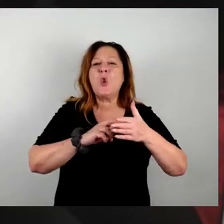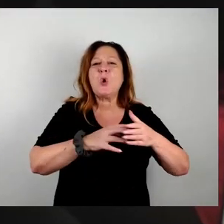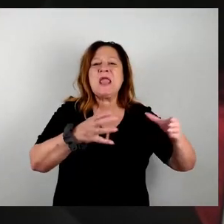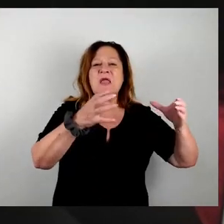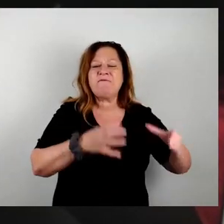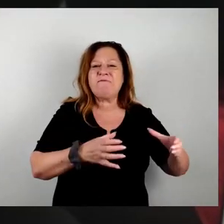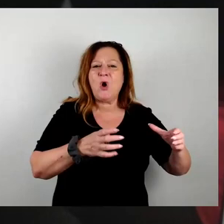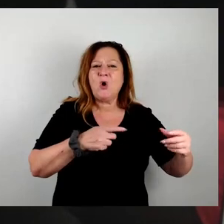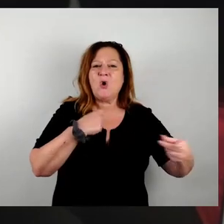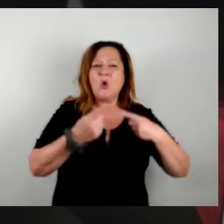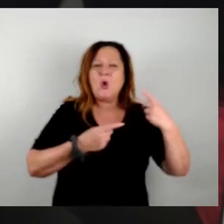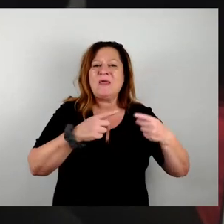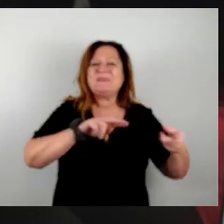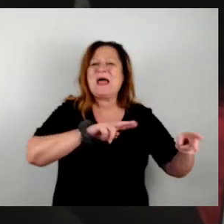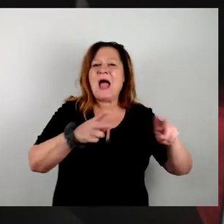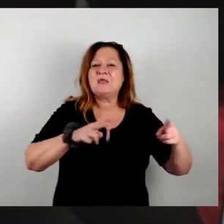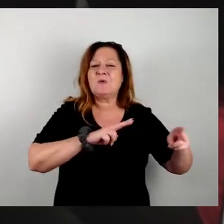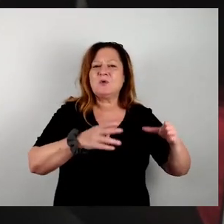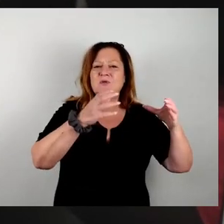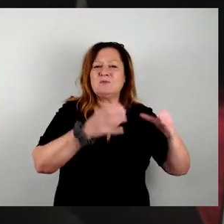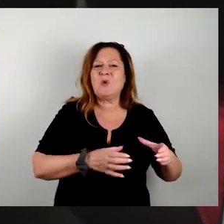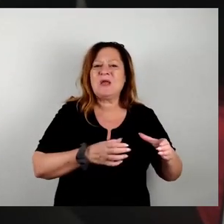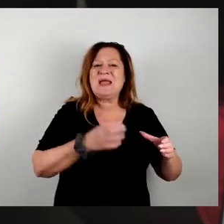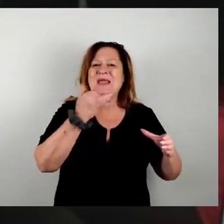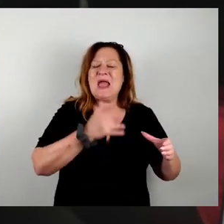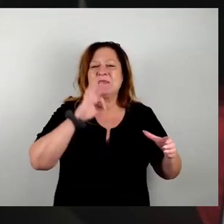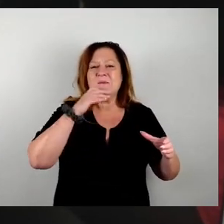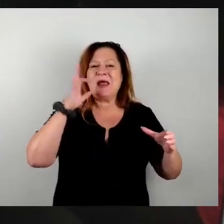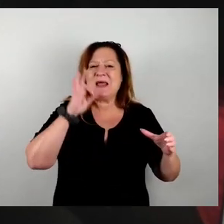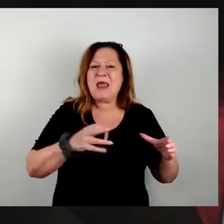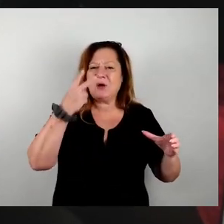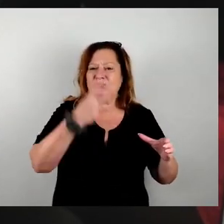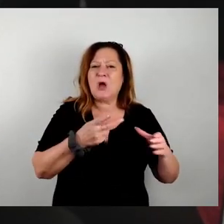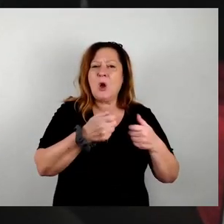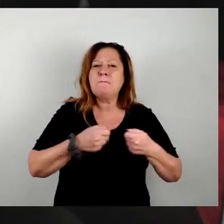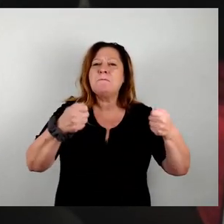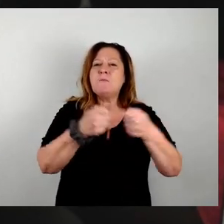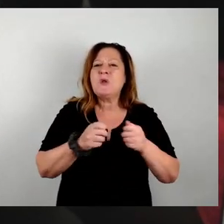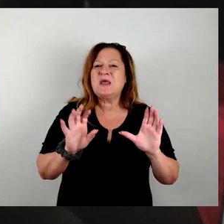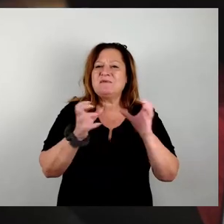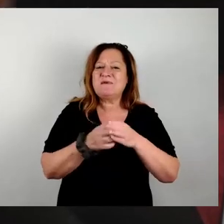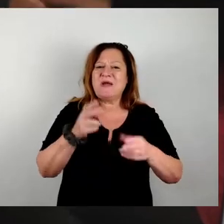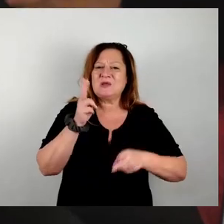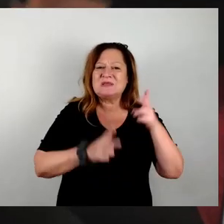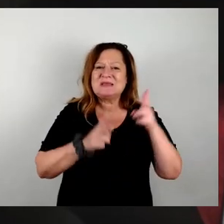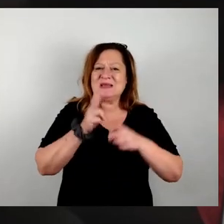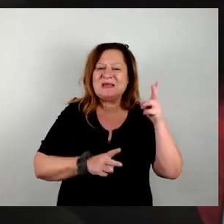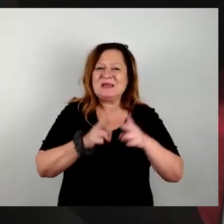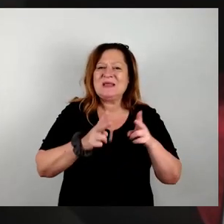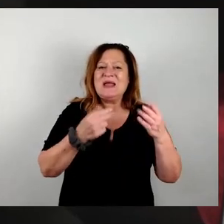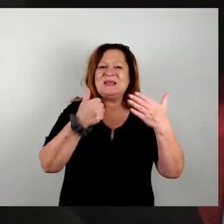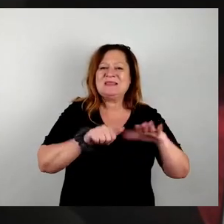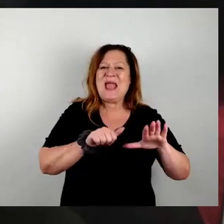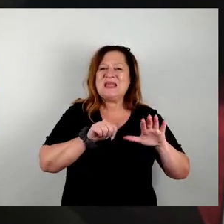Transformationfonds geredet haben, sollten sich das jetzt noch mal genau angucken. Das Bundesverfassungsgericht hat die Übertragung von 60 Milliarden Euro,